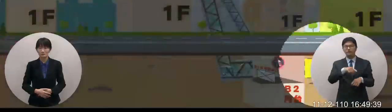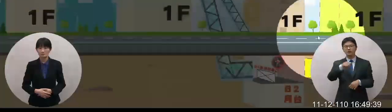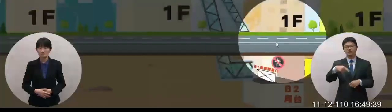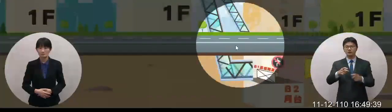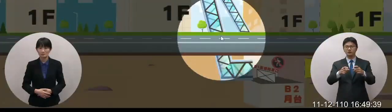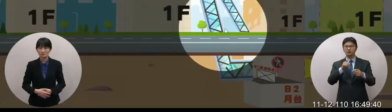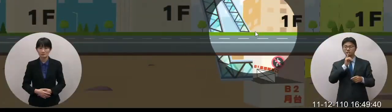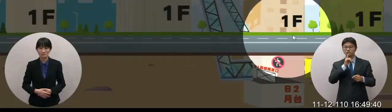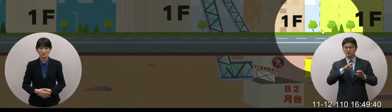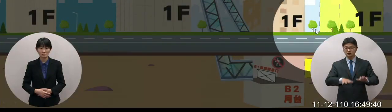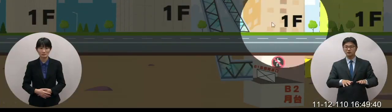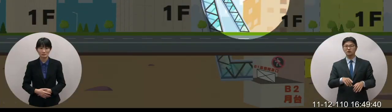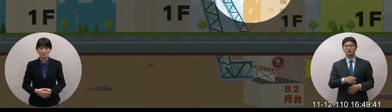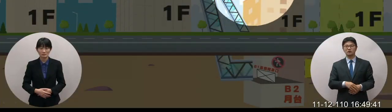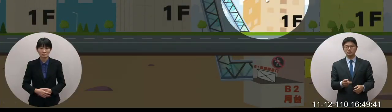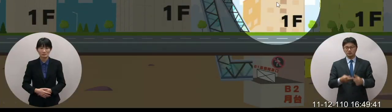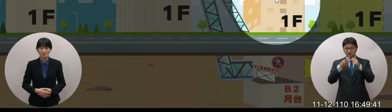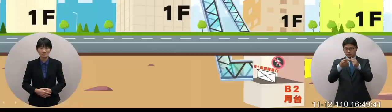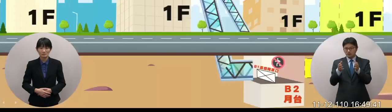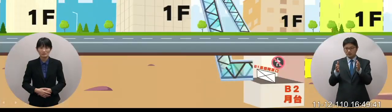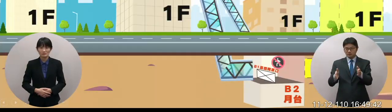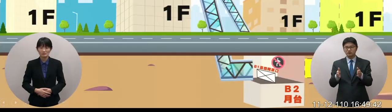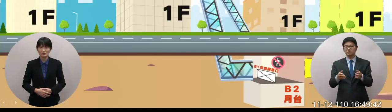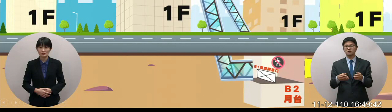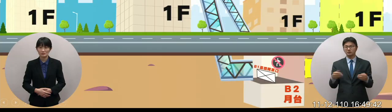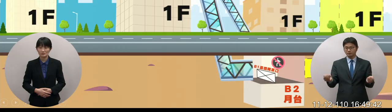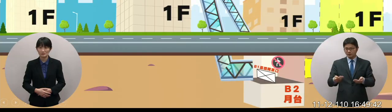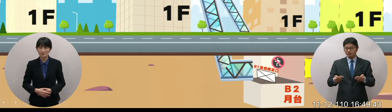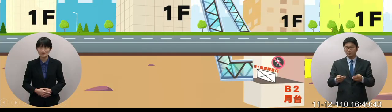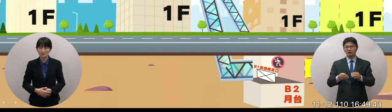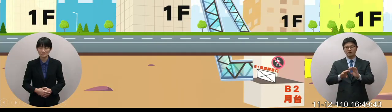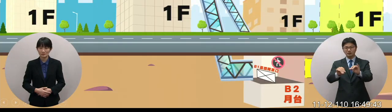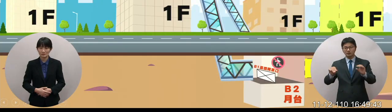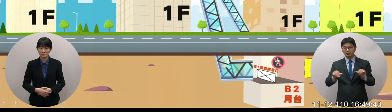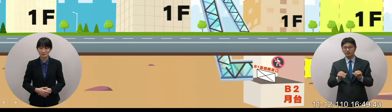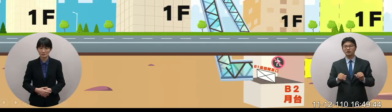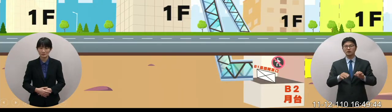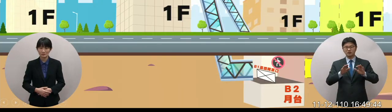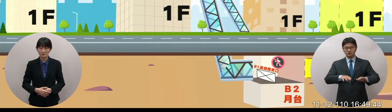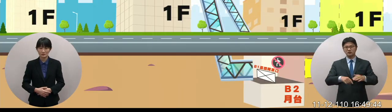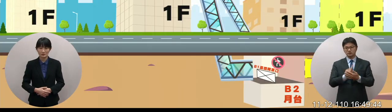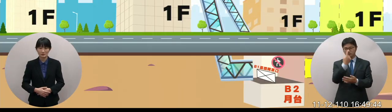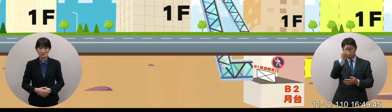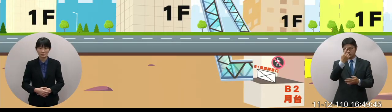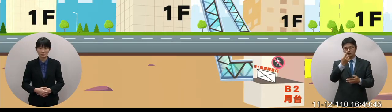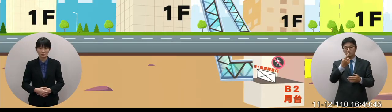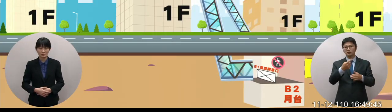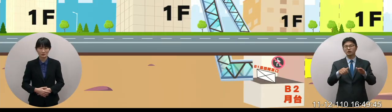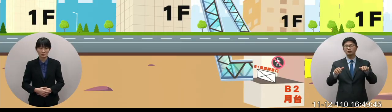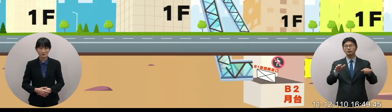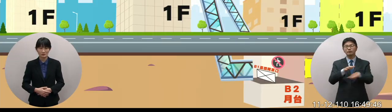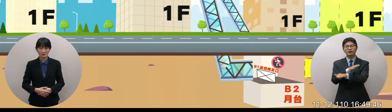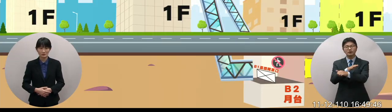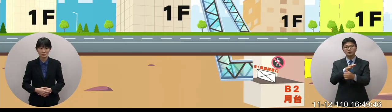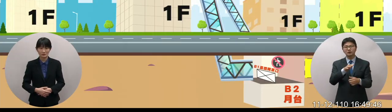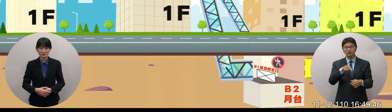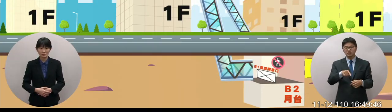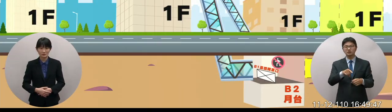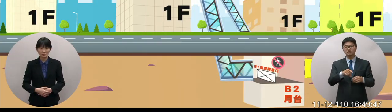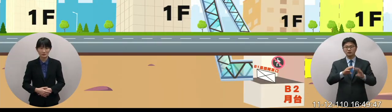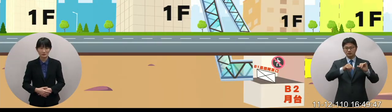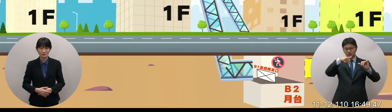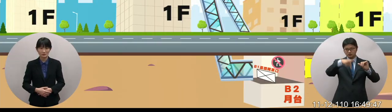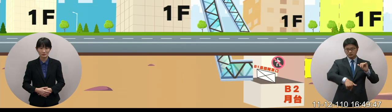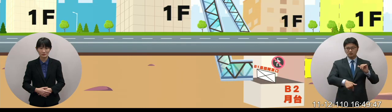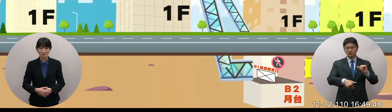要過一個馬路過來到高鐵你們現在只留了一個孔叫做從地下B